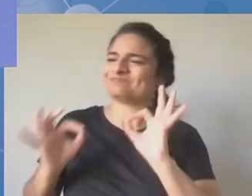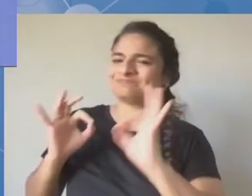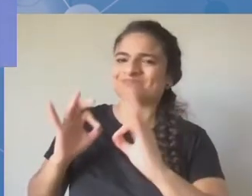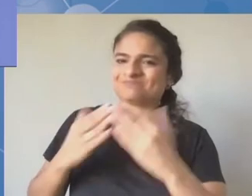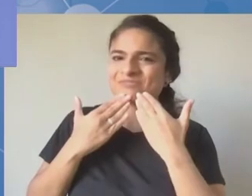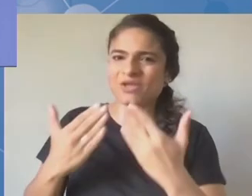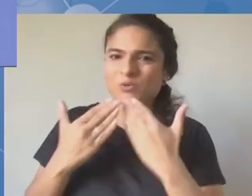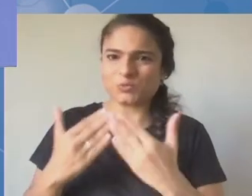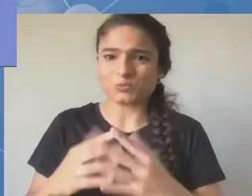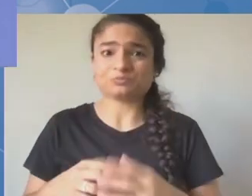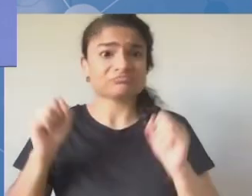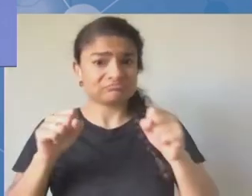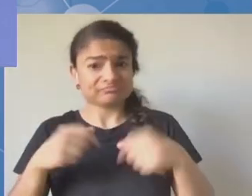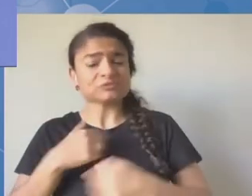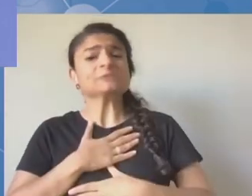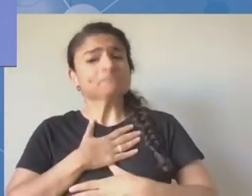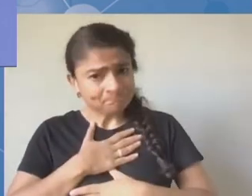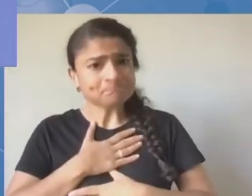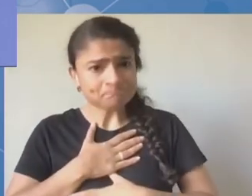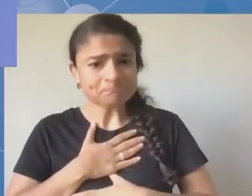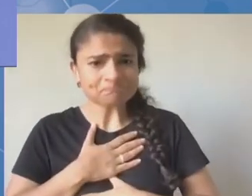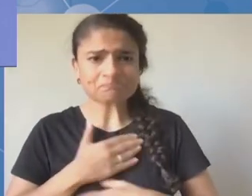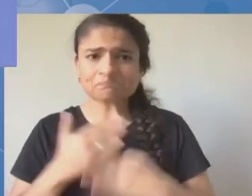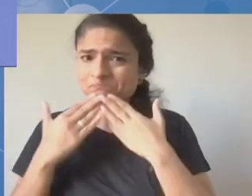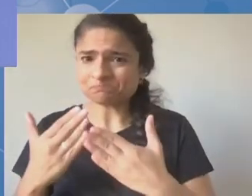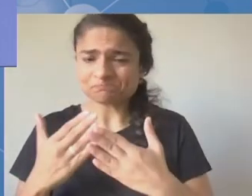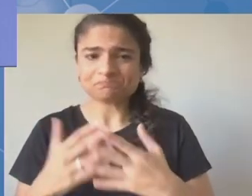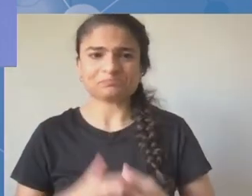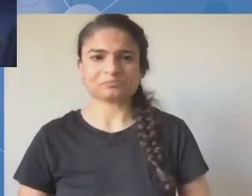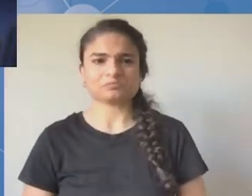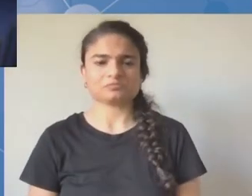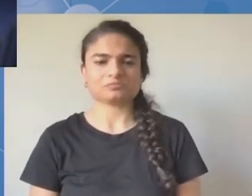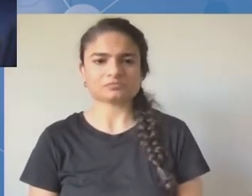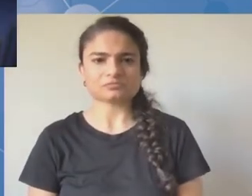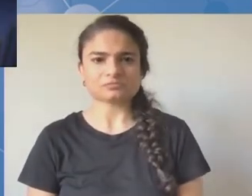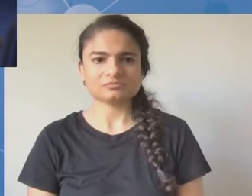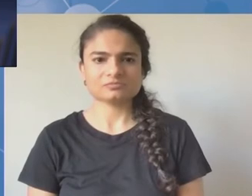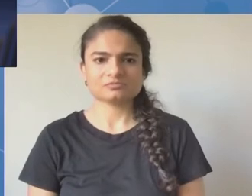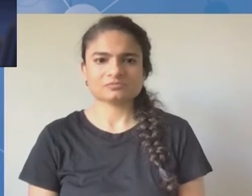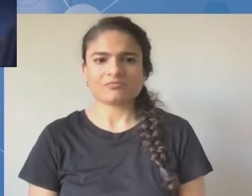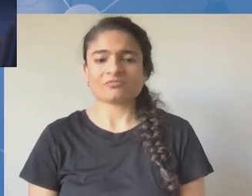spotkanie. Bardzo dziękuję pan Tomas Schneider,